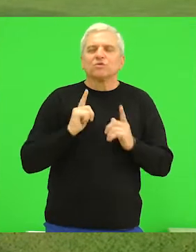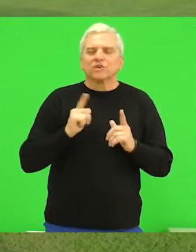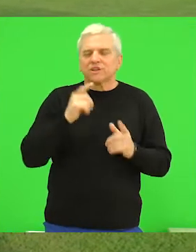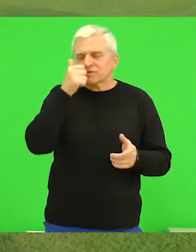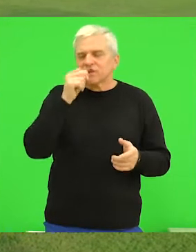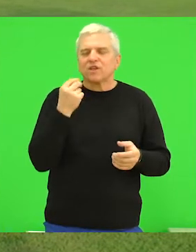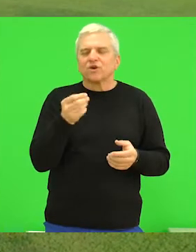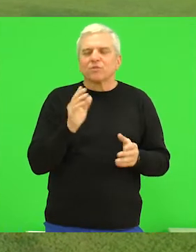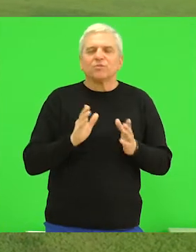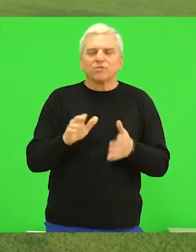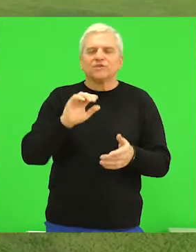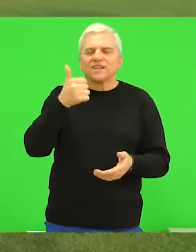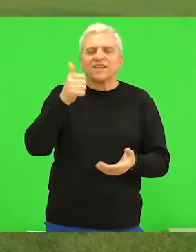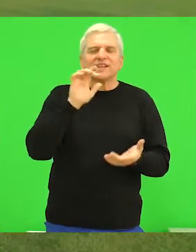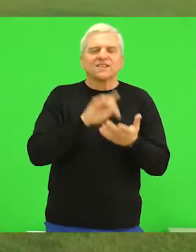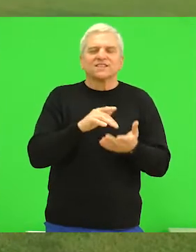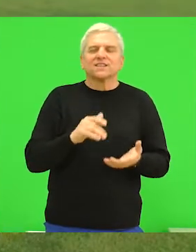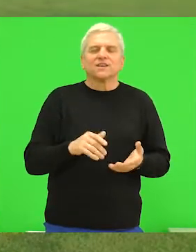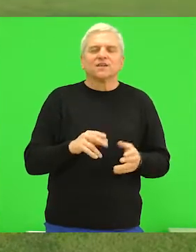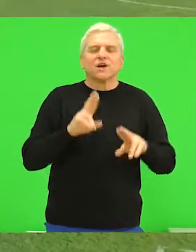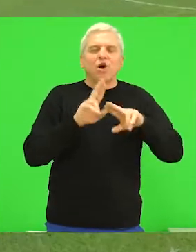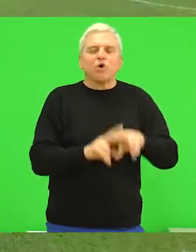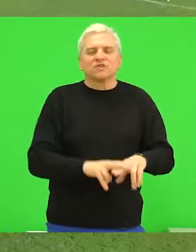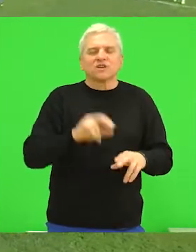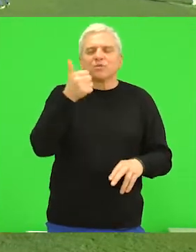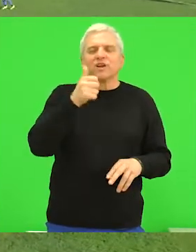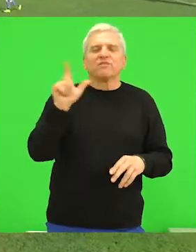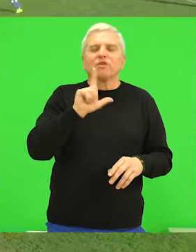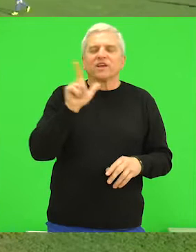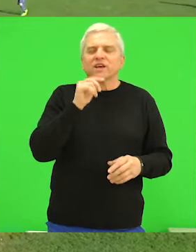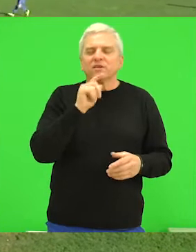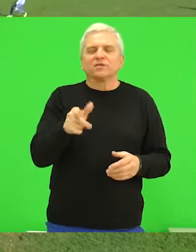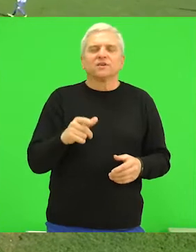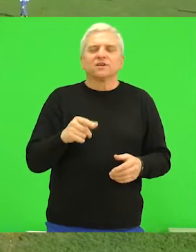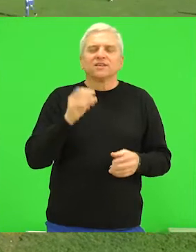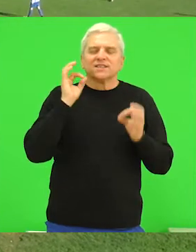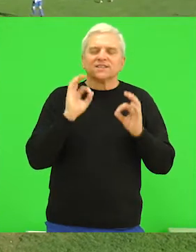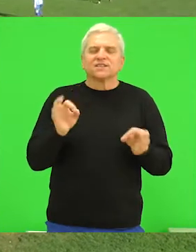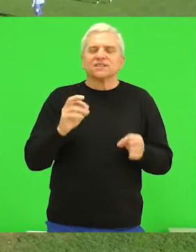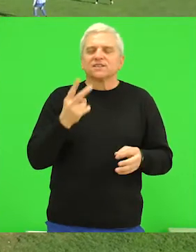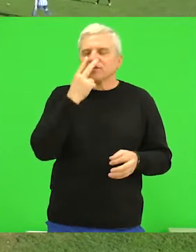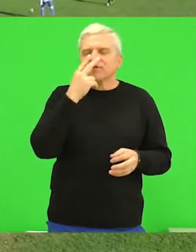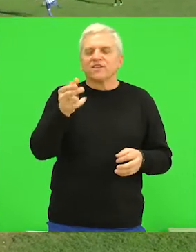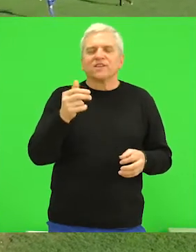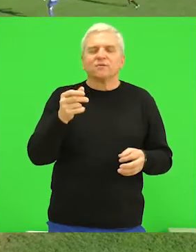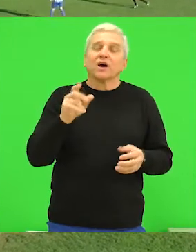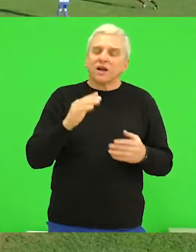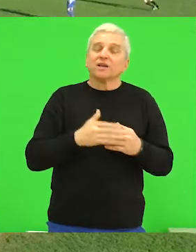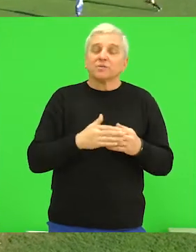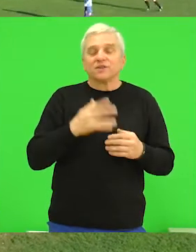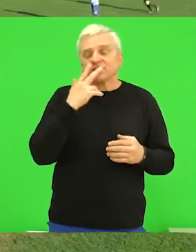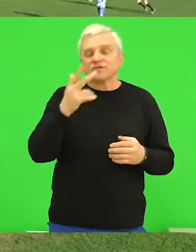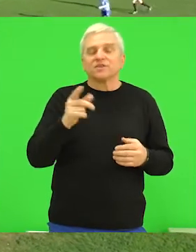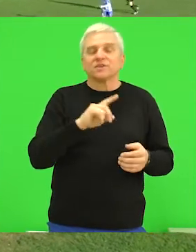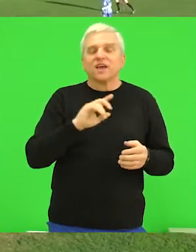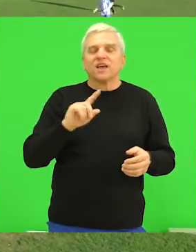realan i jedini cilj, a to je opstanak u ligi. Sigurno da neće biti lako, ali kažem